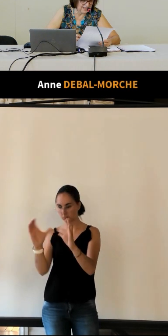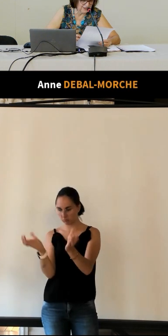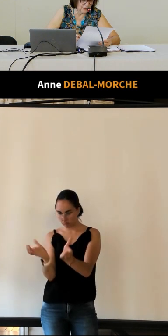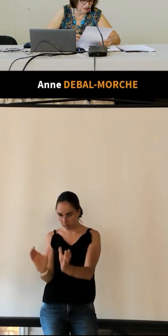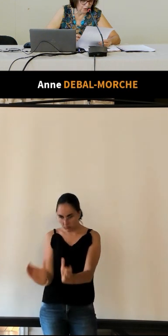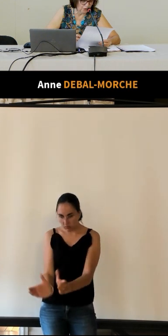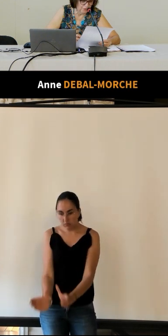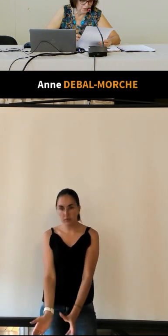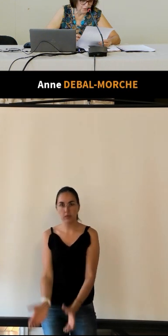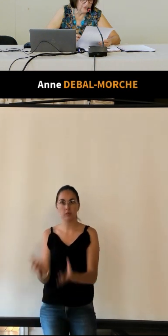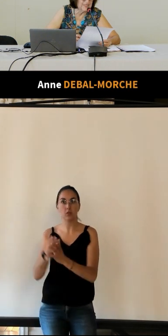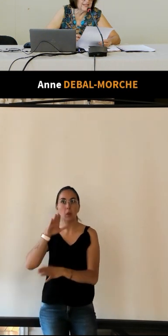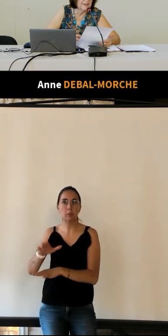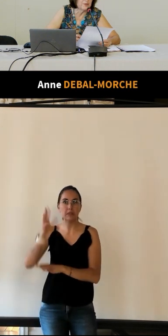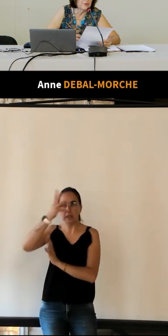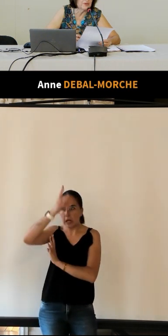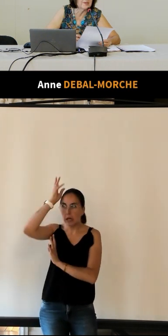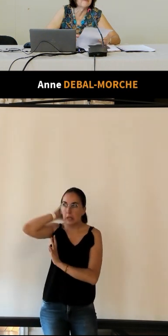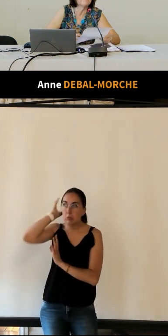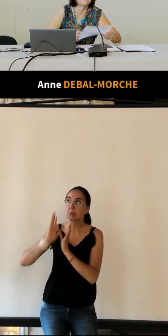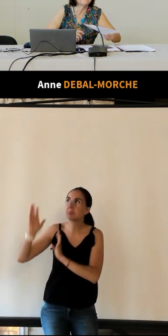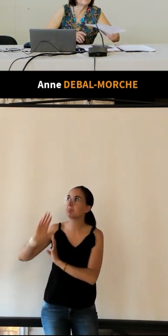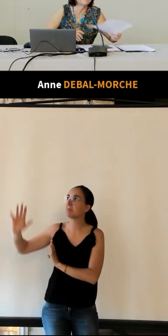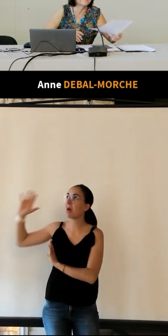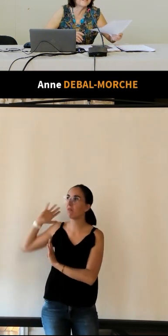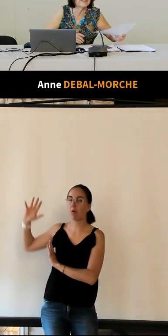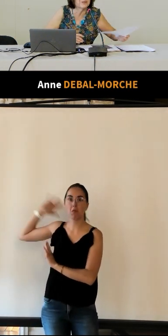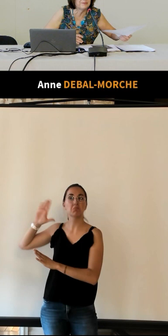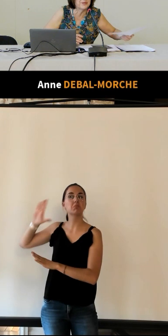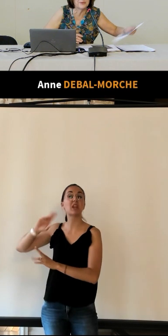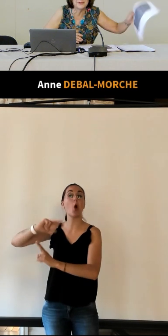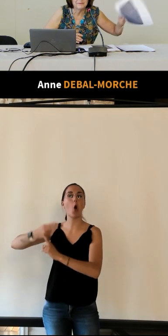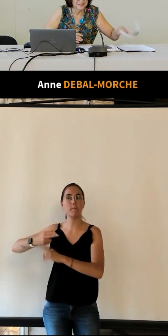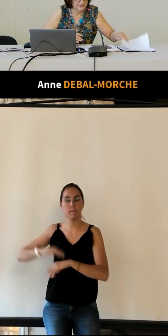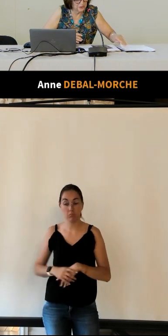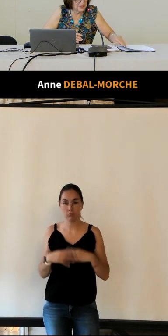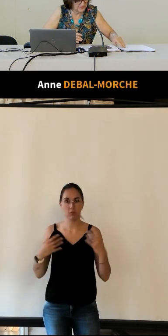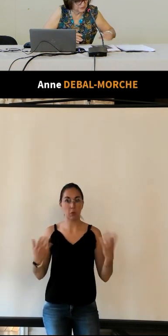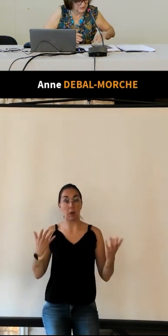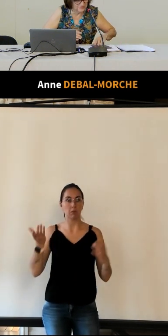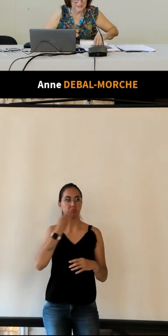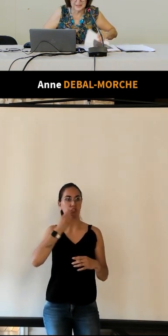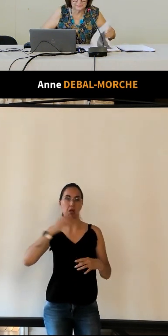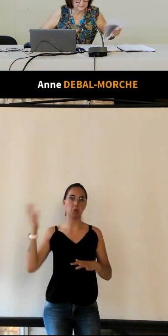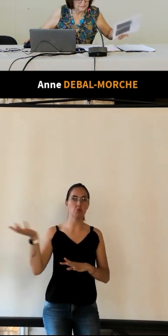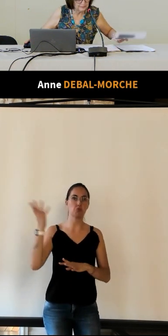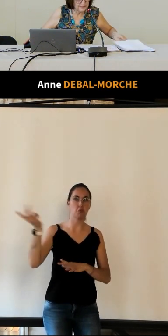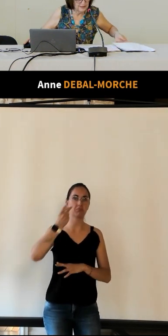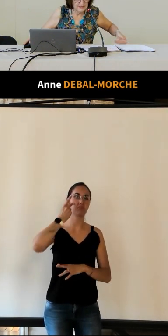allaitant Romulus et Rémulus voilà le dessert somptueux de l'autel de l'univers